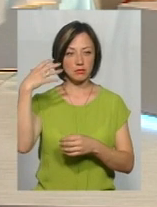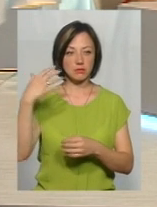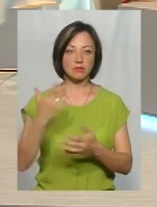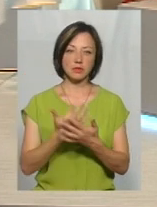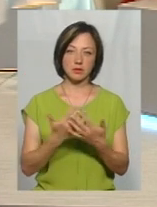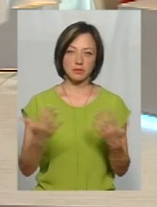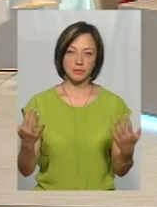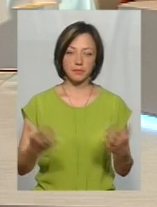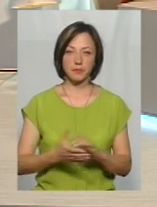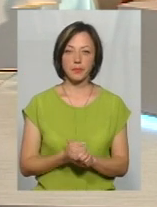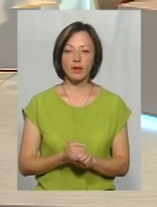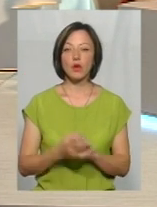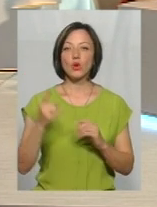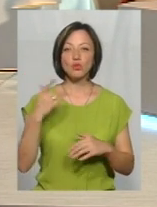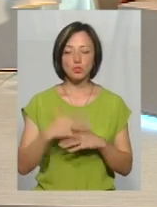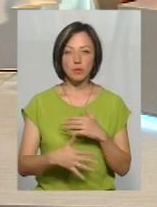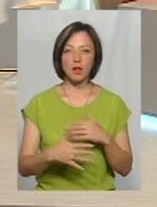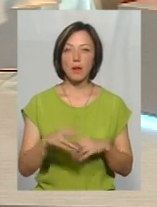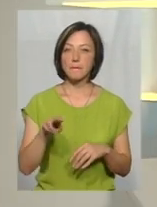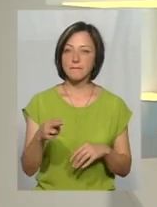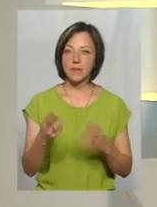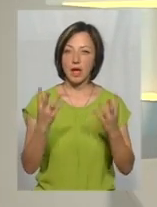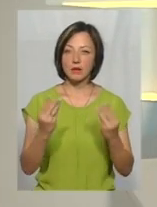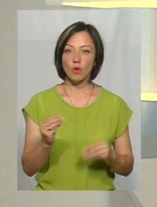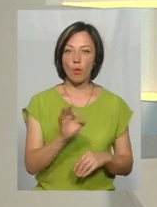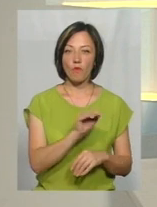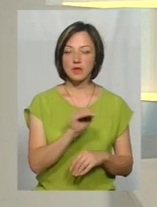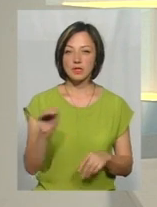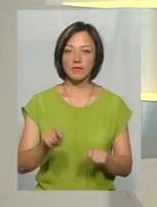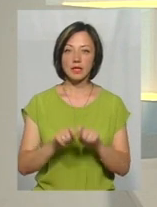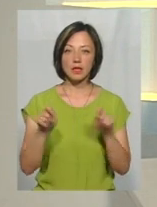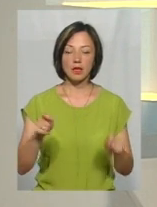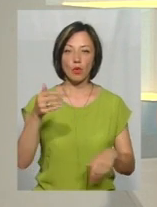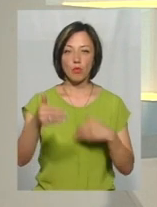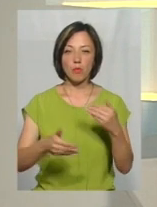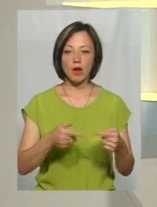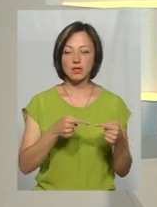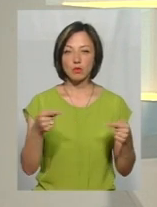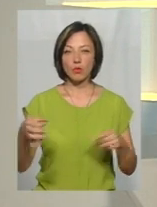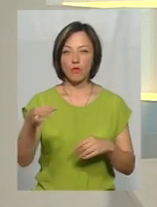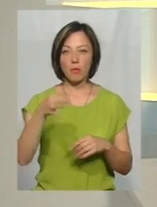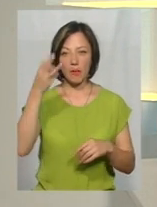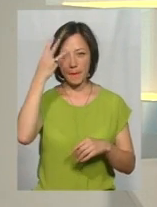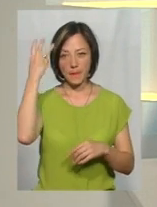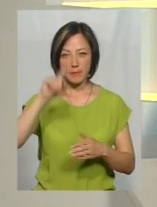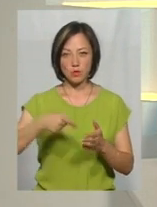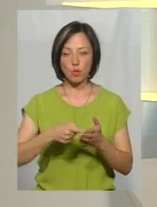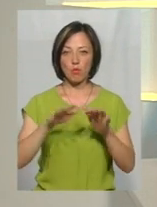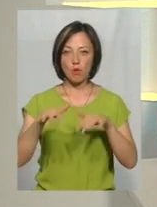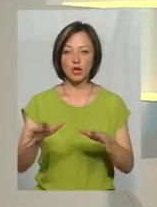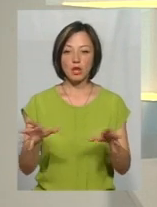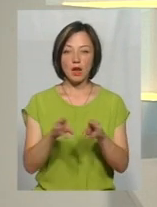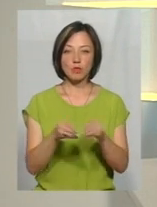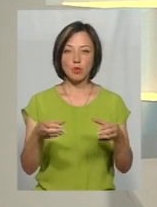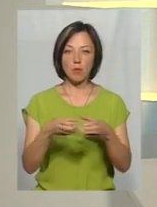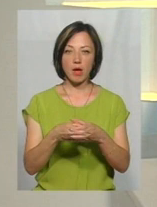сонячні ванни. Зрозуміло. У п'ятницю було офіційне відкриття купального сезону в області на Хмельницькому міському пляжі разом